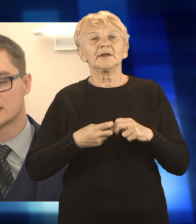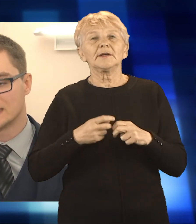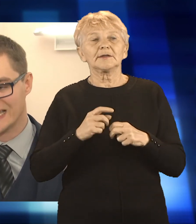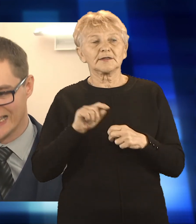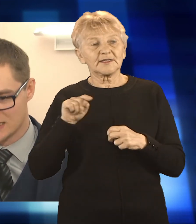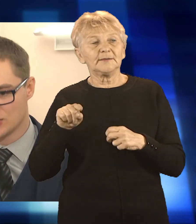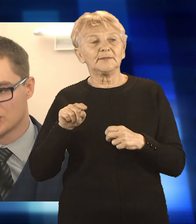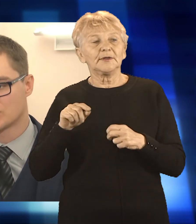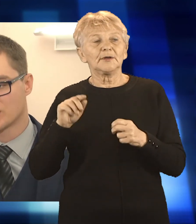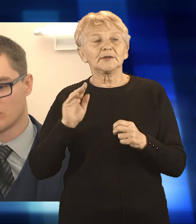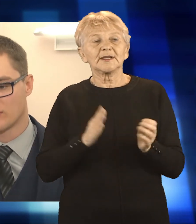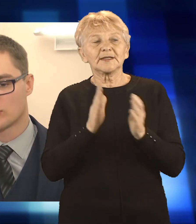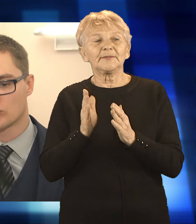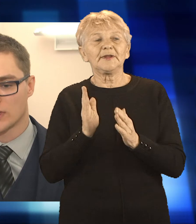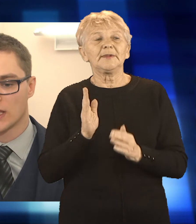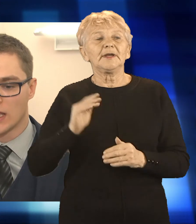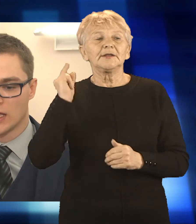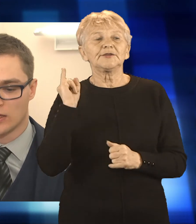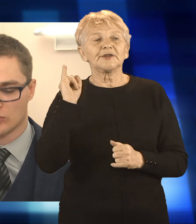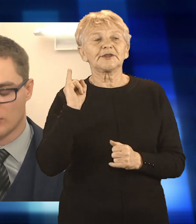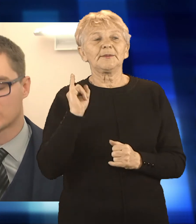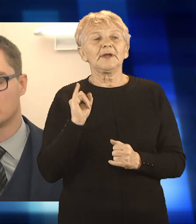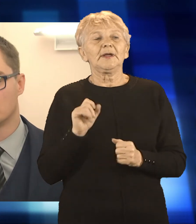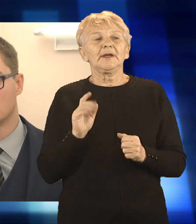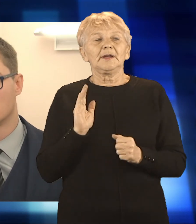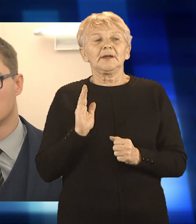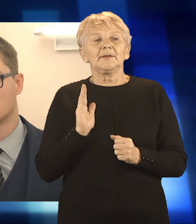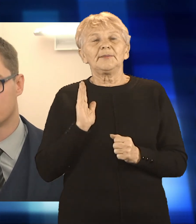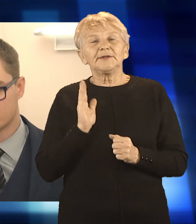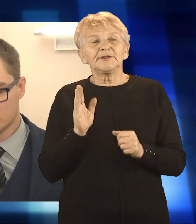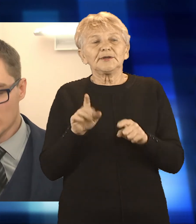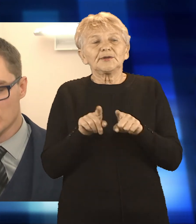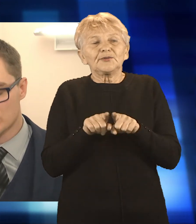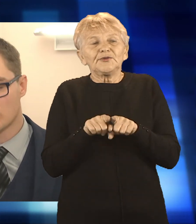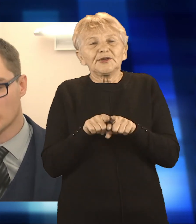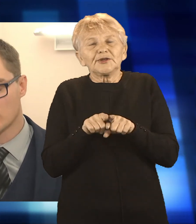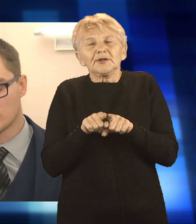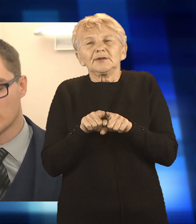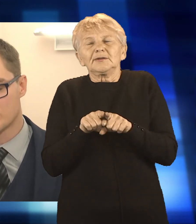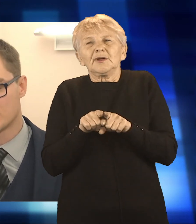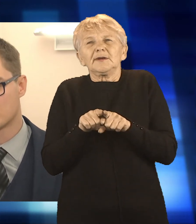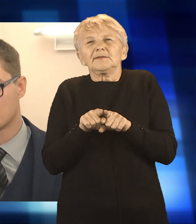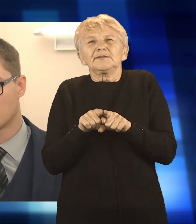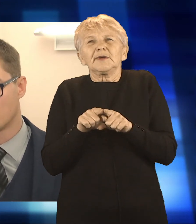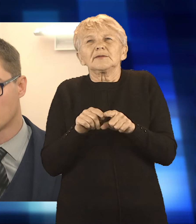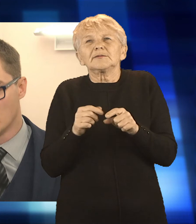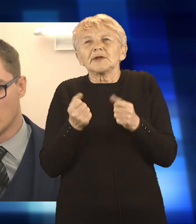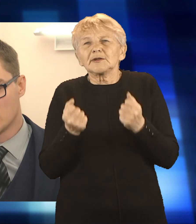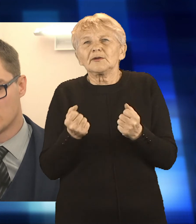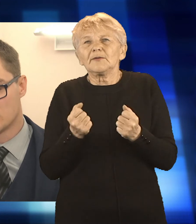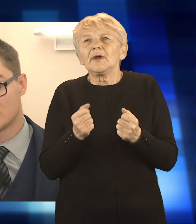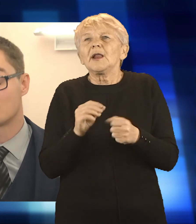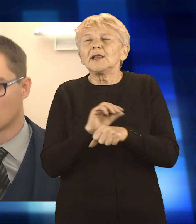ilorasy inteligencji dzieci, że tak powiem, których matki żyją w obszarach, że tak powiem,